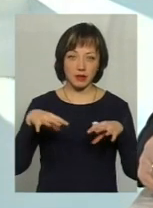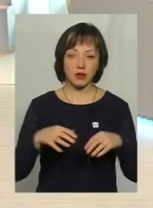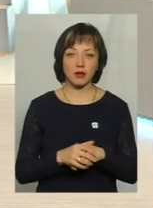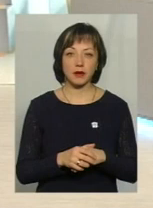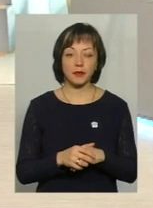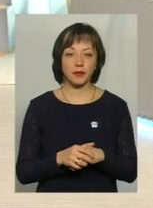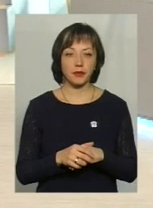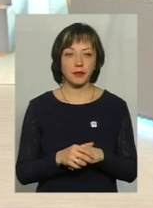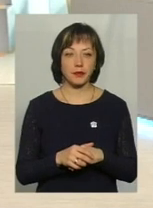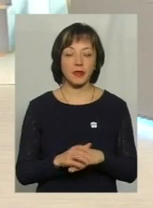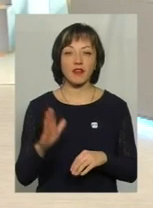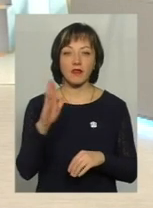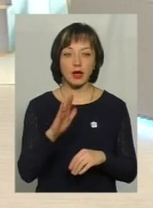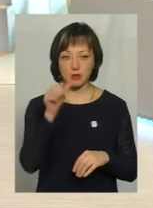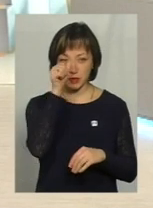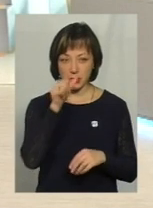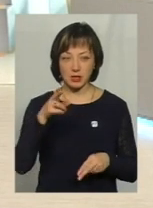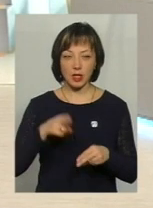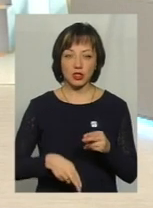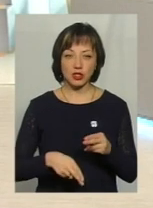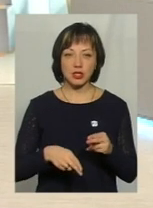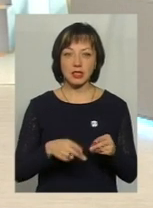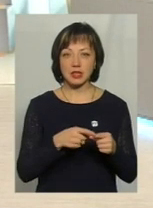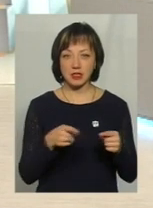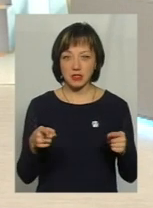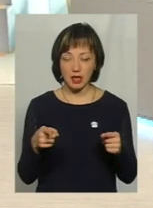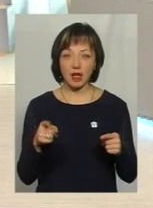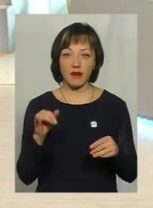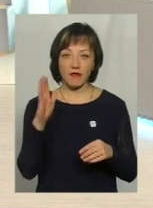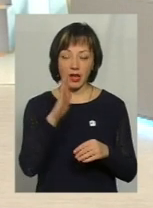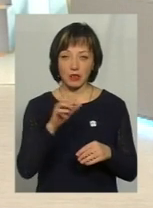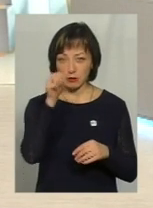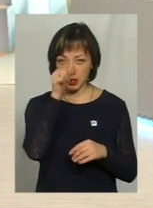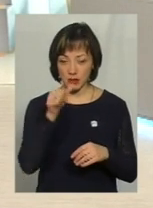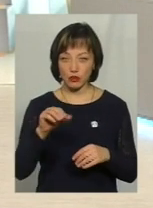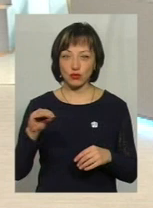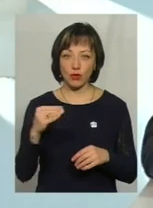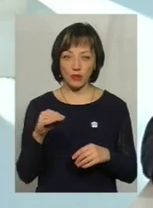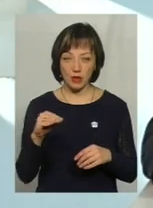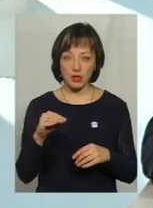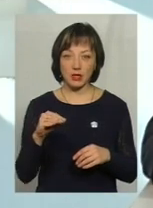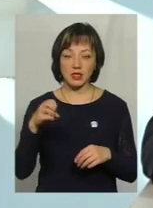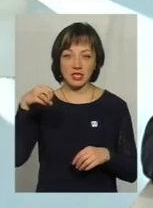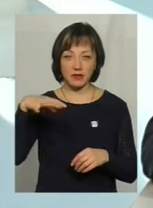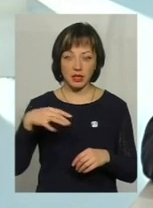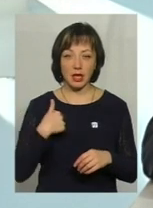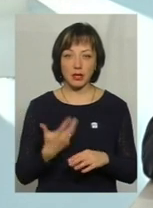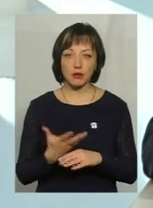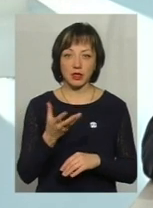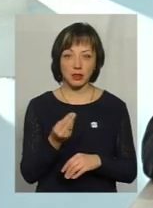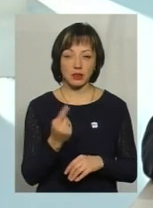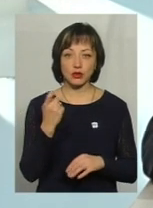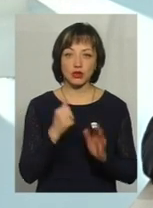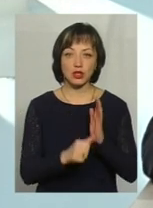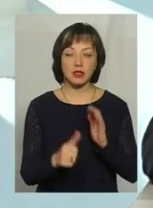Колесоці, вересні місяці закінчили всі остатки, і от за вересний місяць, жовтня, за світ, я заплатила